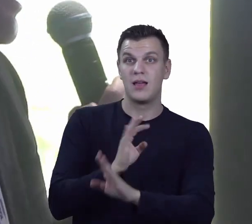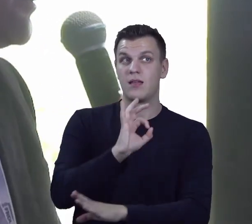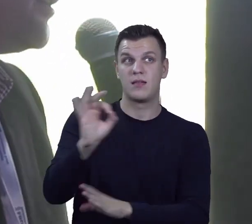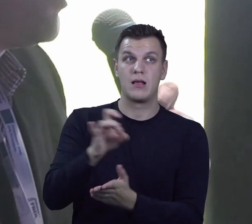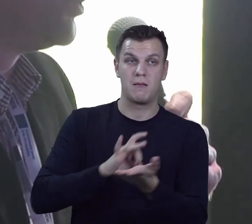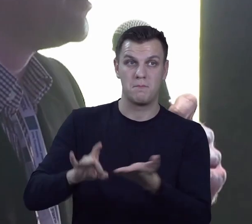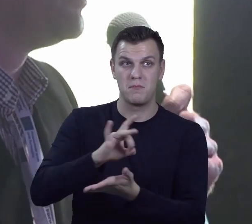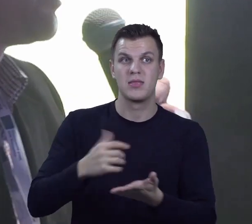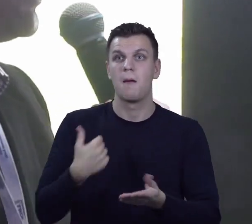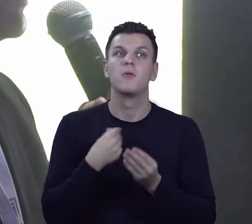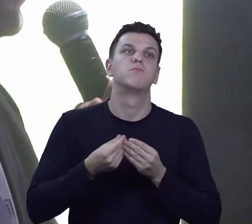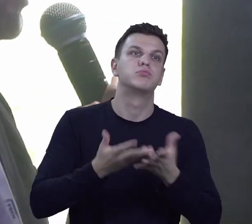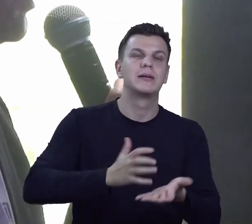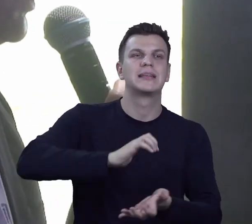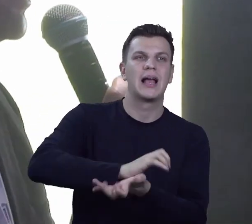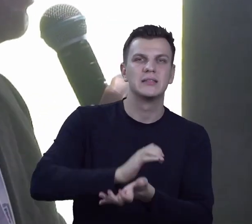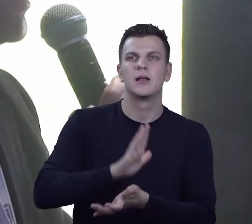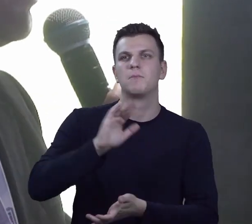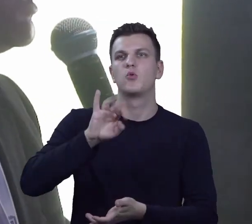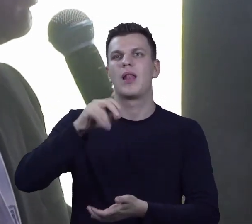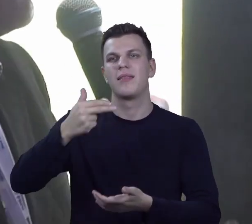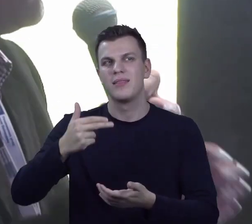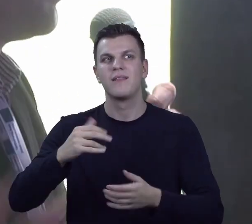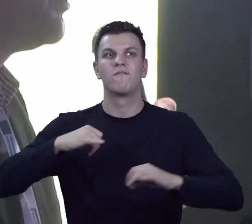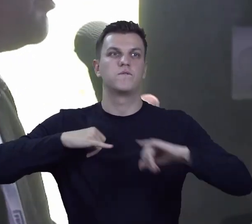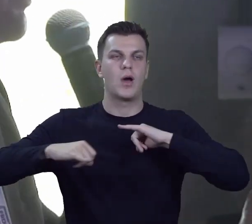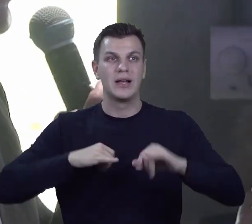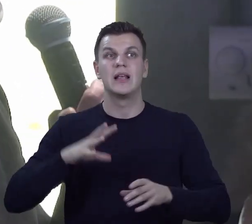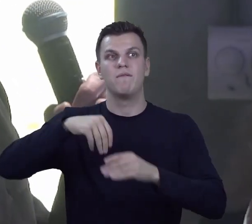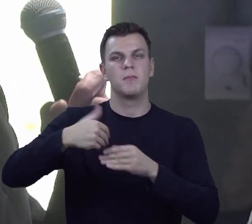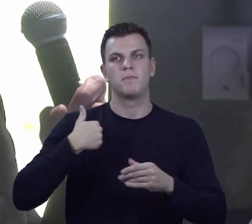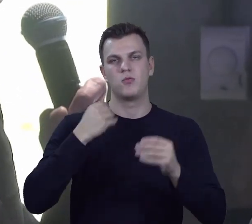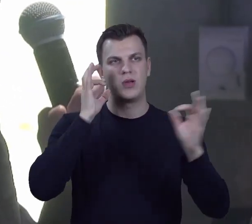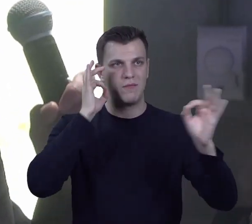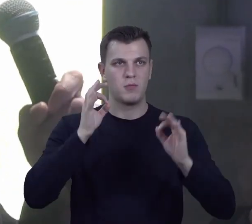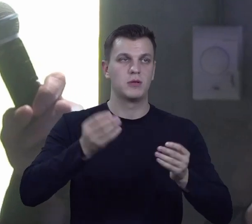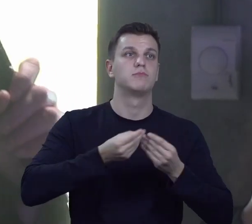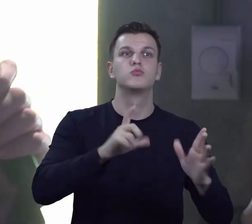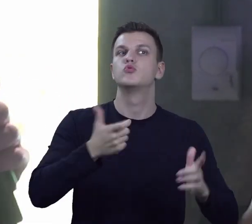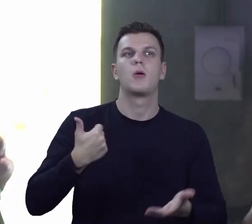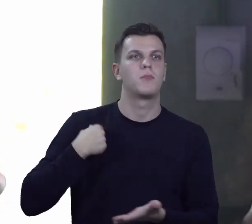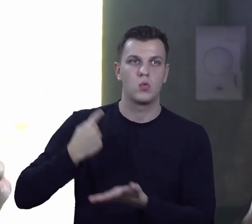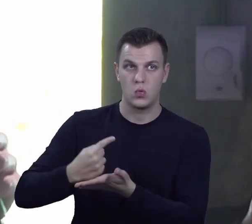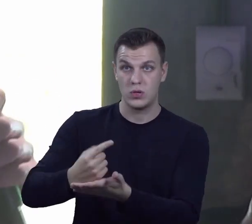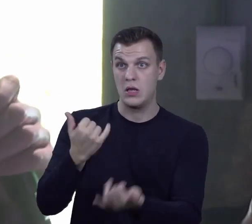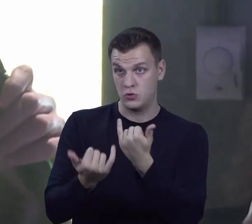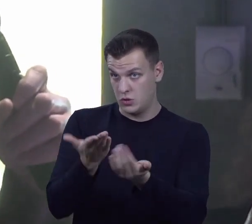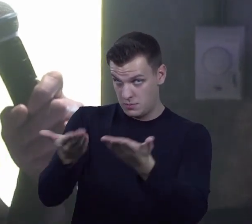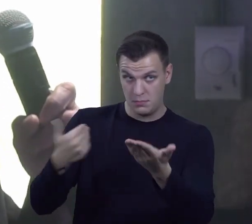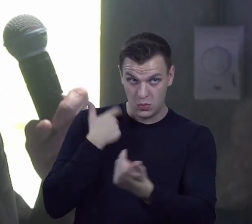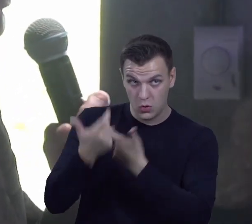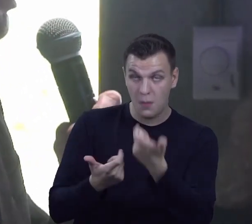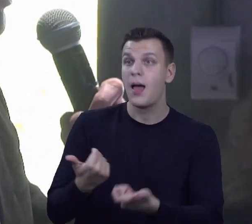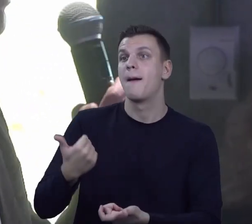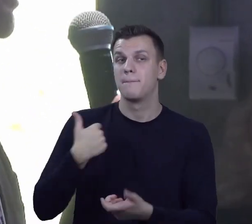gazetkę, biuletyn, jak my to nazywamy, biuletyn władzy, w którym poinformowaliście mieszkańców, co to było zrobione? A jeżeli to zrobiliście, czy